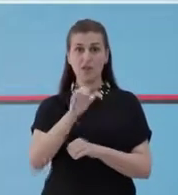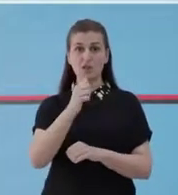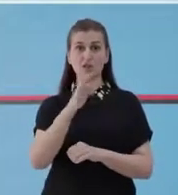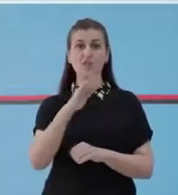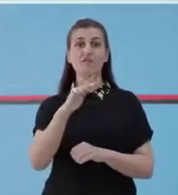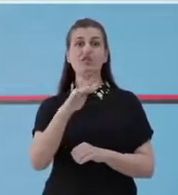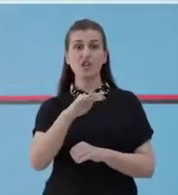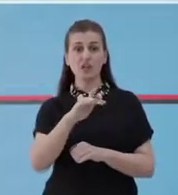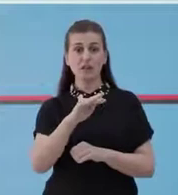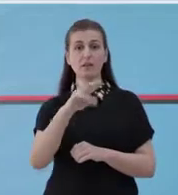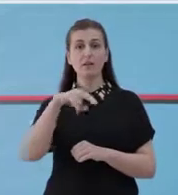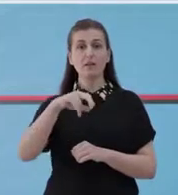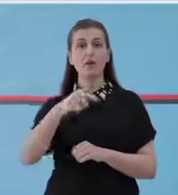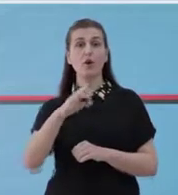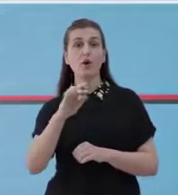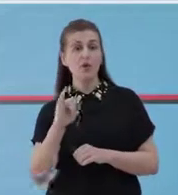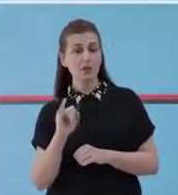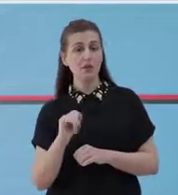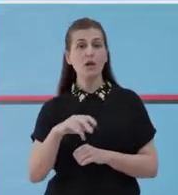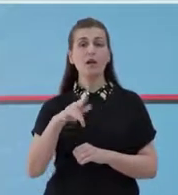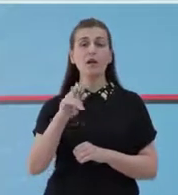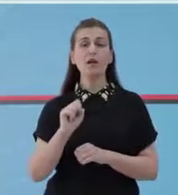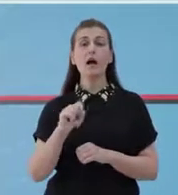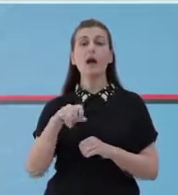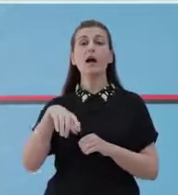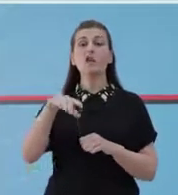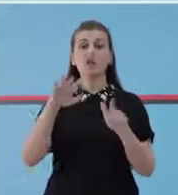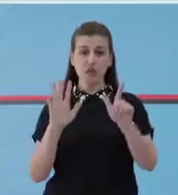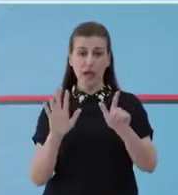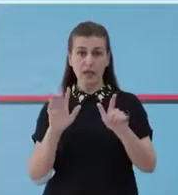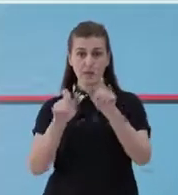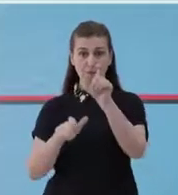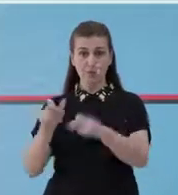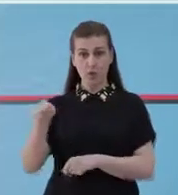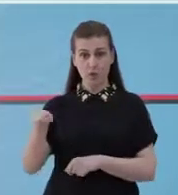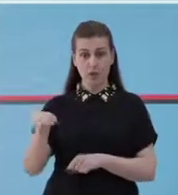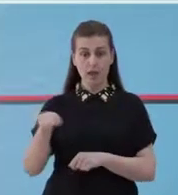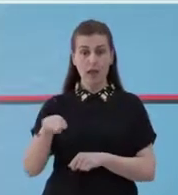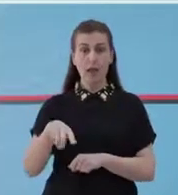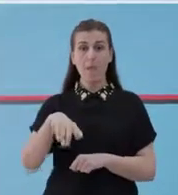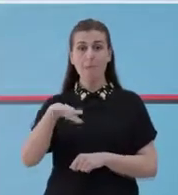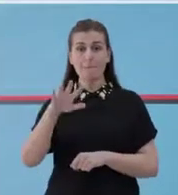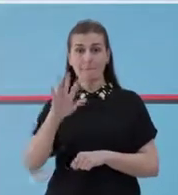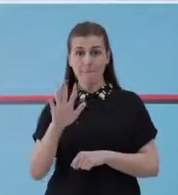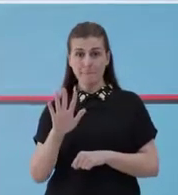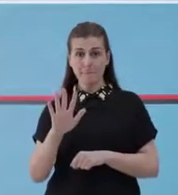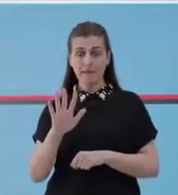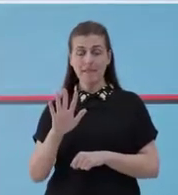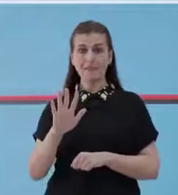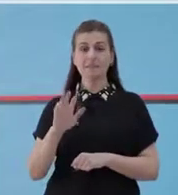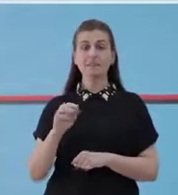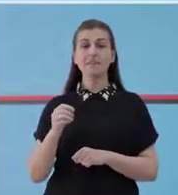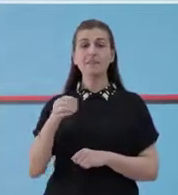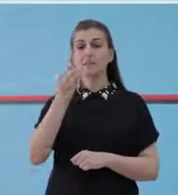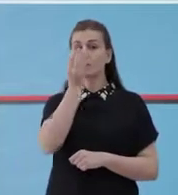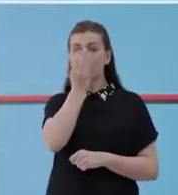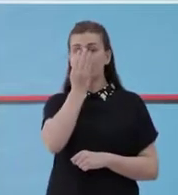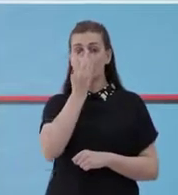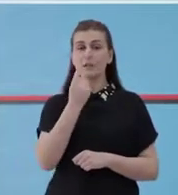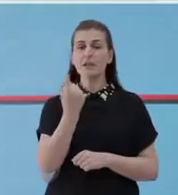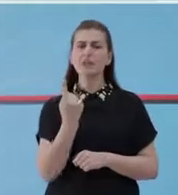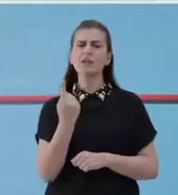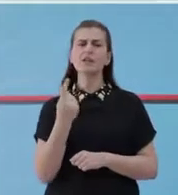roqi janë pacientë të shtruar gjithsej nga këta, 5 në terapi intensive, 1 në pavion,